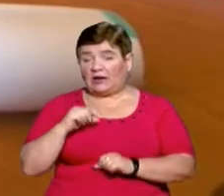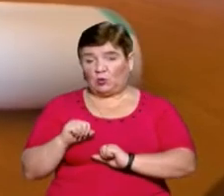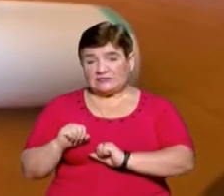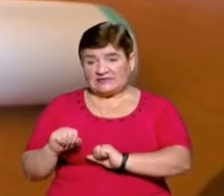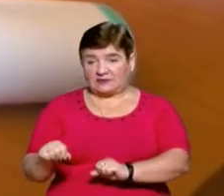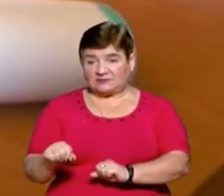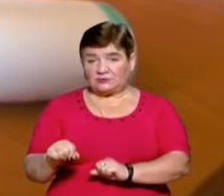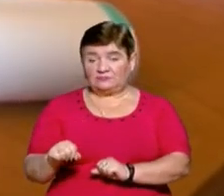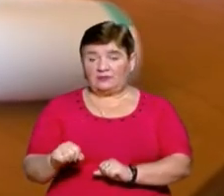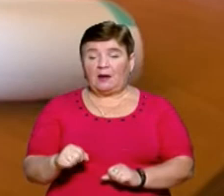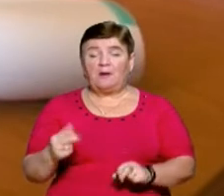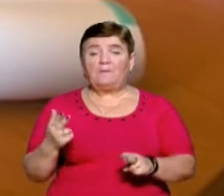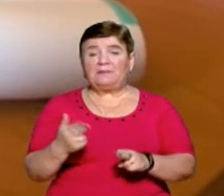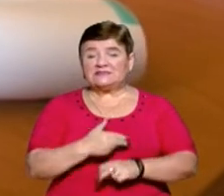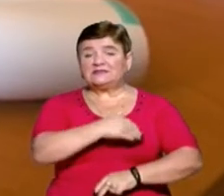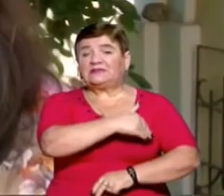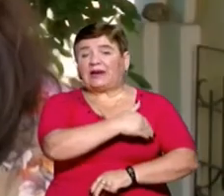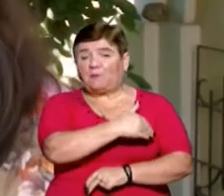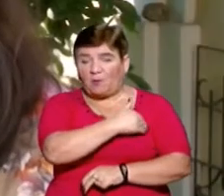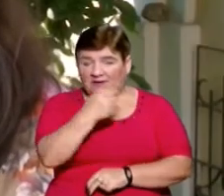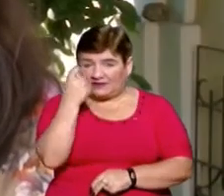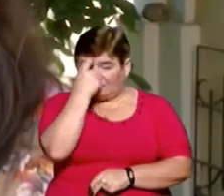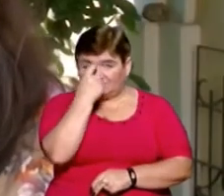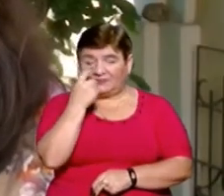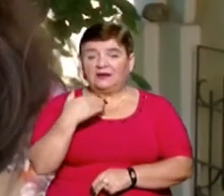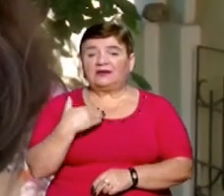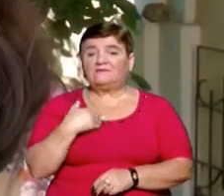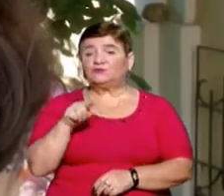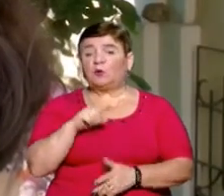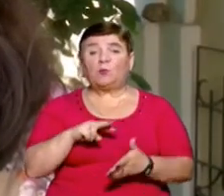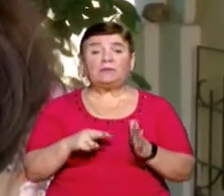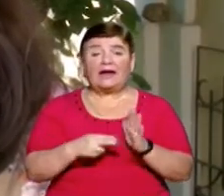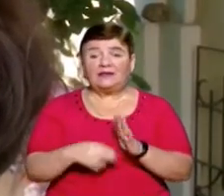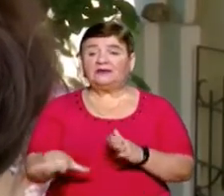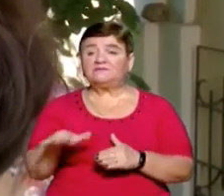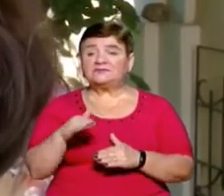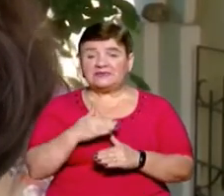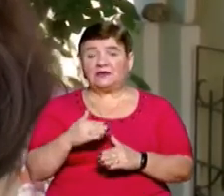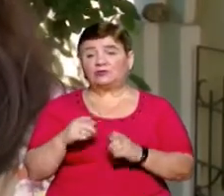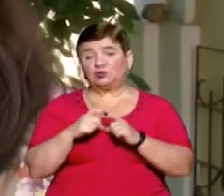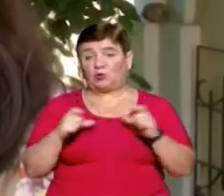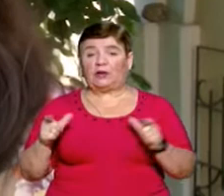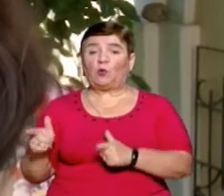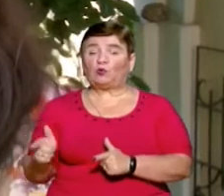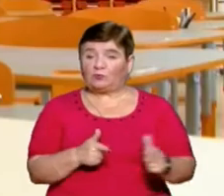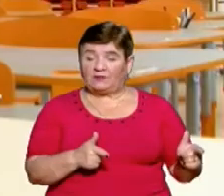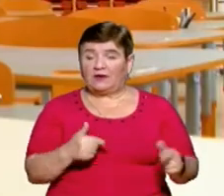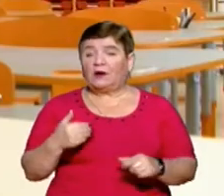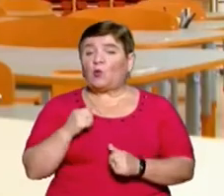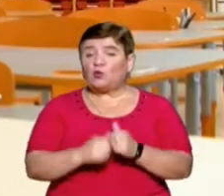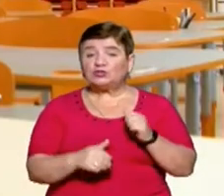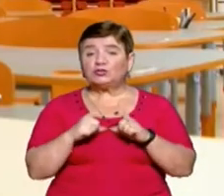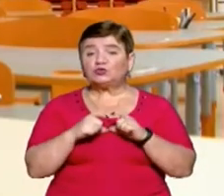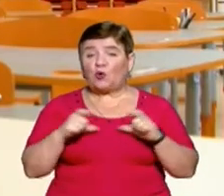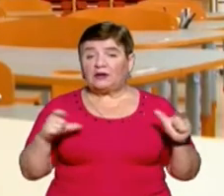захисту, безконтактні термометри. Тобто у цьому плані всі заклади готові. За словами Жанни Дудениць, кожна